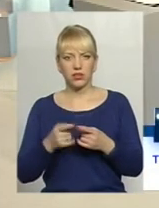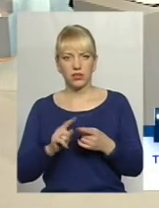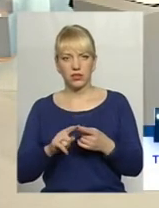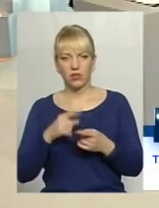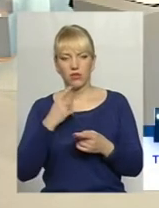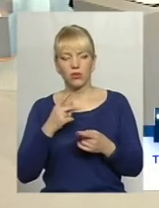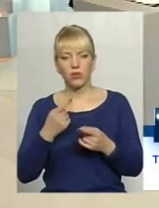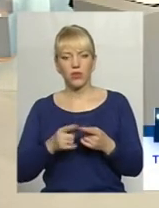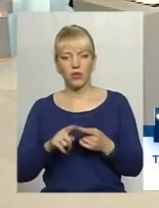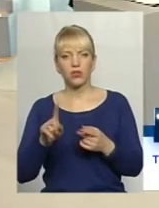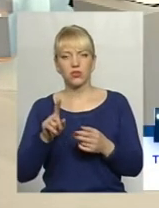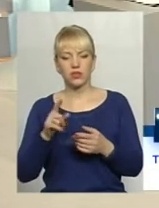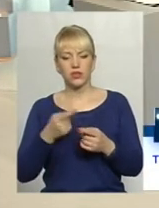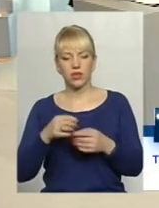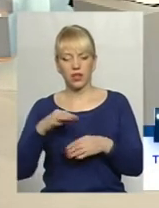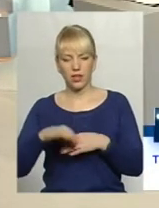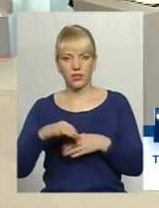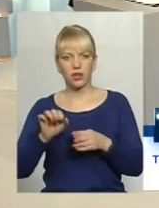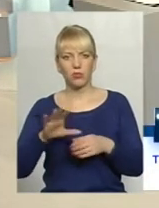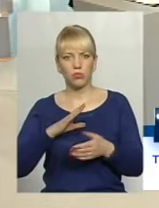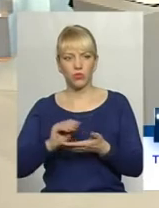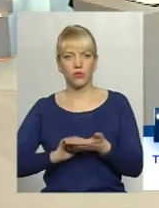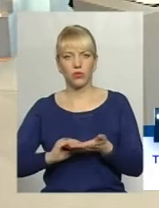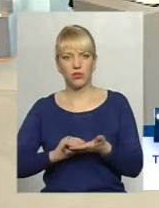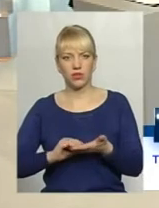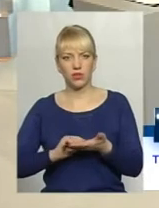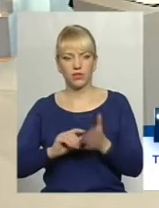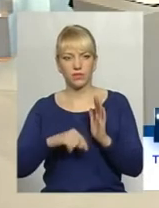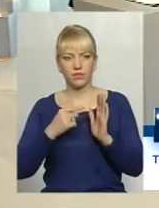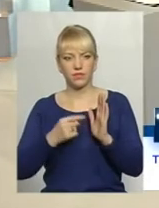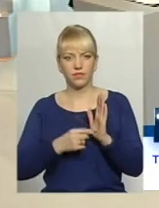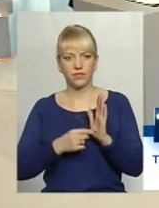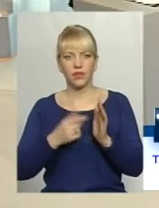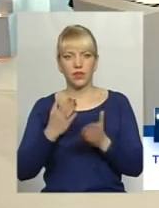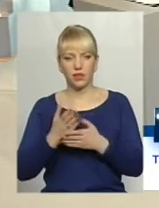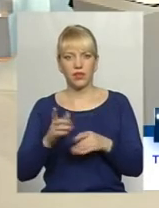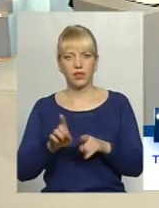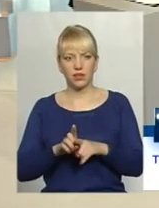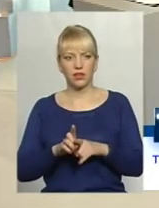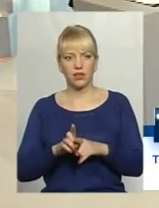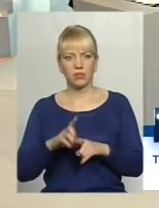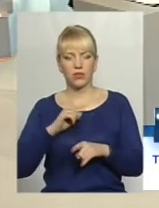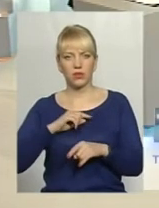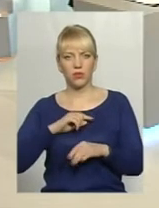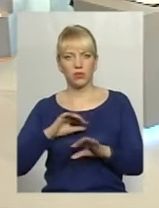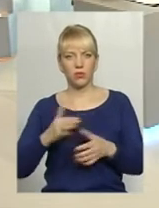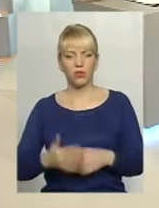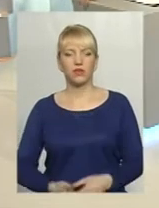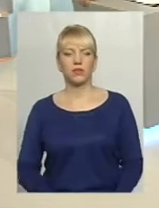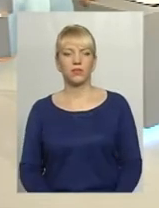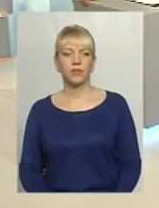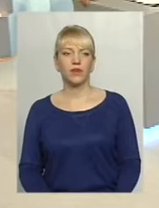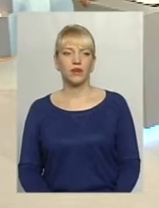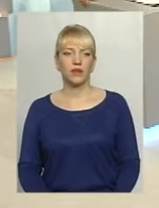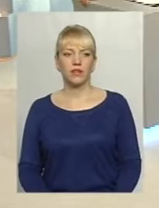повторяться? Можливо, не з цією, можливо, вже наступною сім'єю або з дитиною. Ну, є такий взагалі психологічний момент? Ну, так, звичайно, якщо